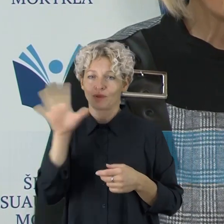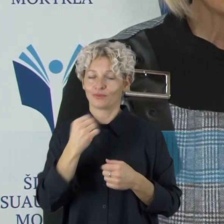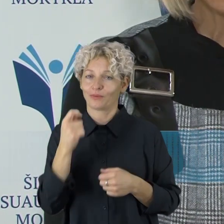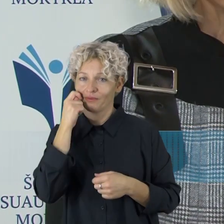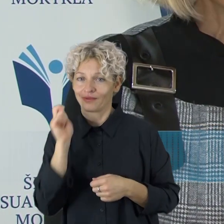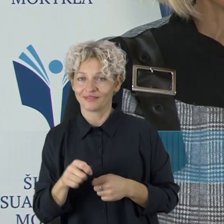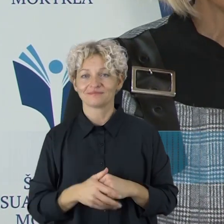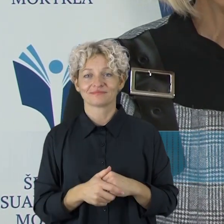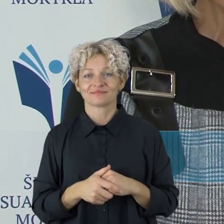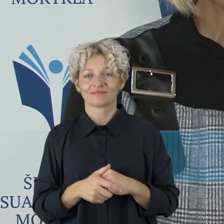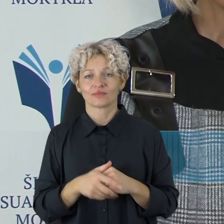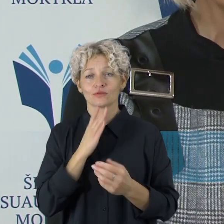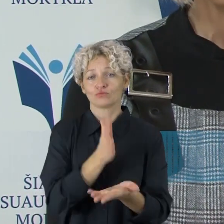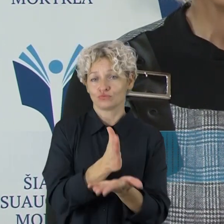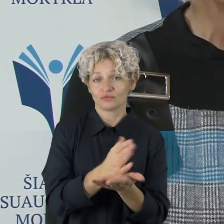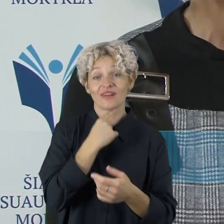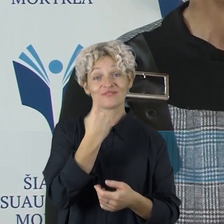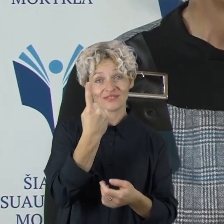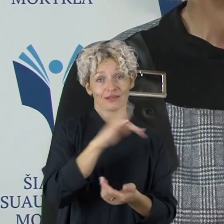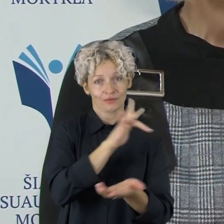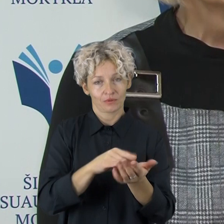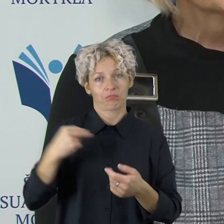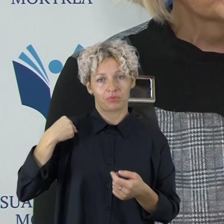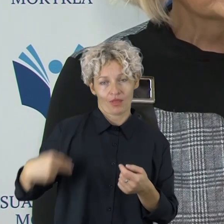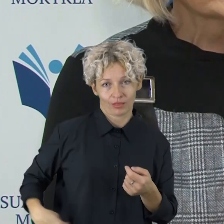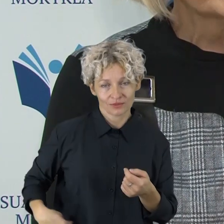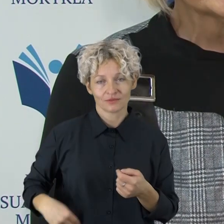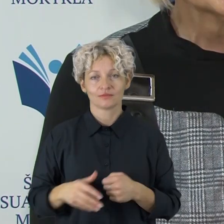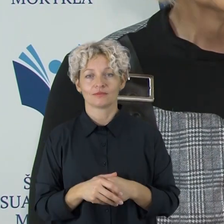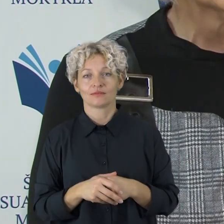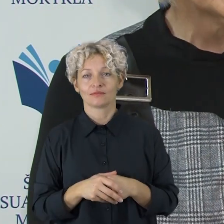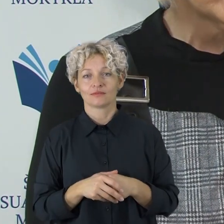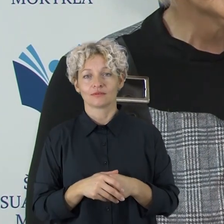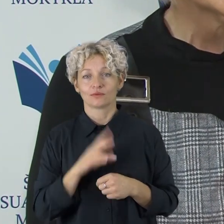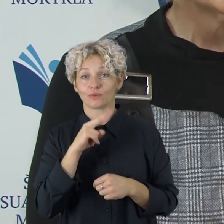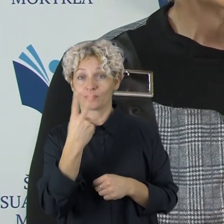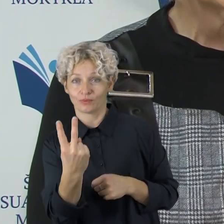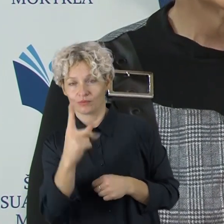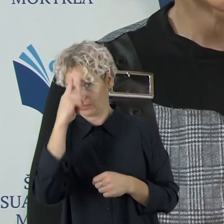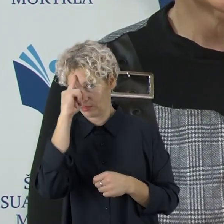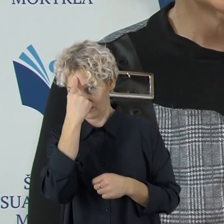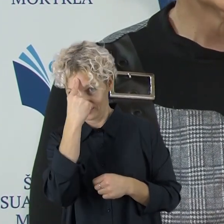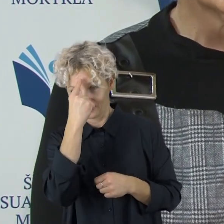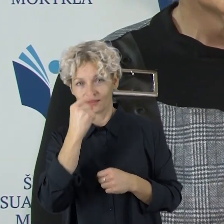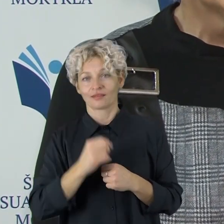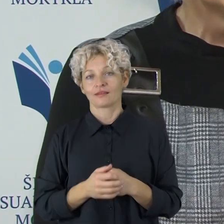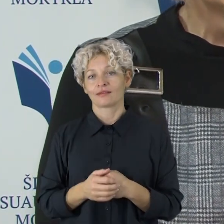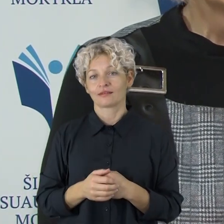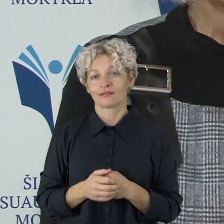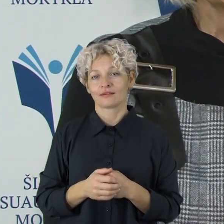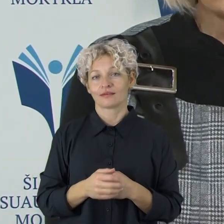didžioj dalis, bet taip pat yra vienas žmogus atvykęs iš Prancūzijos, du iš Indijos,